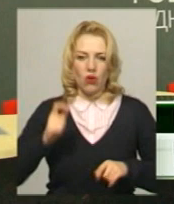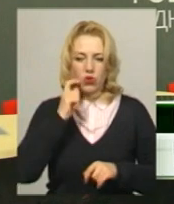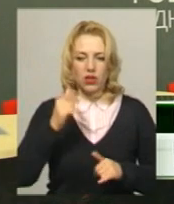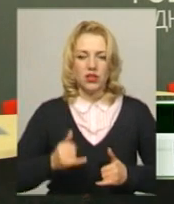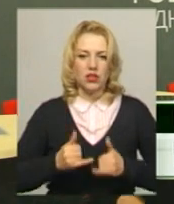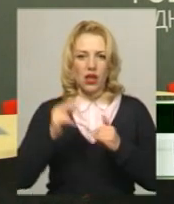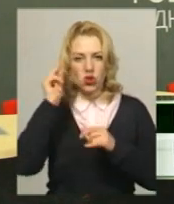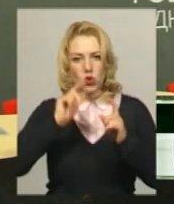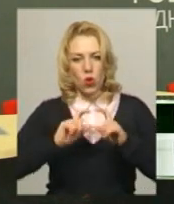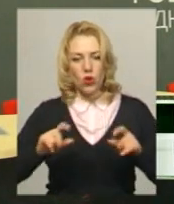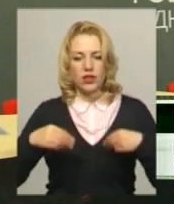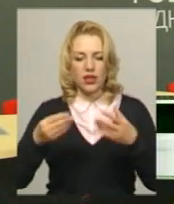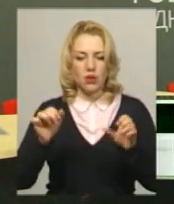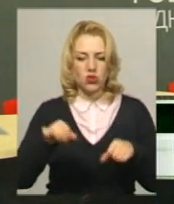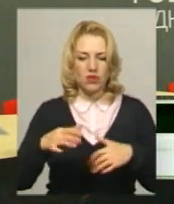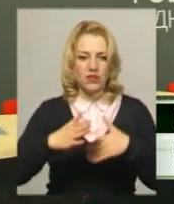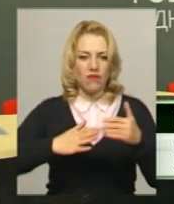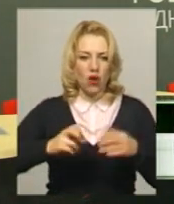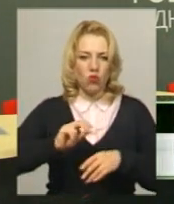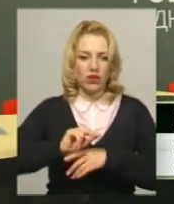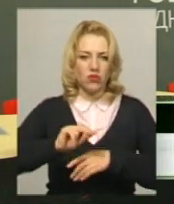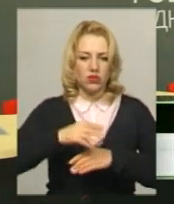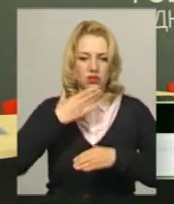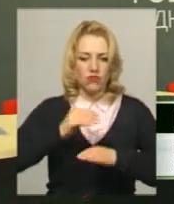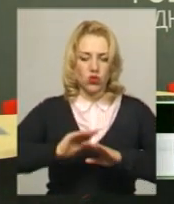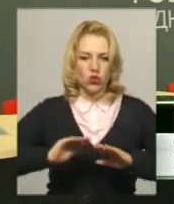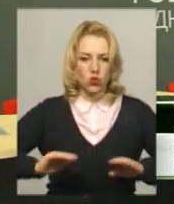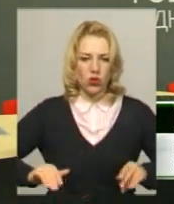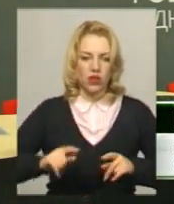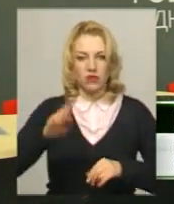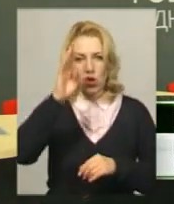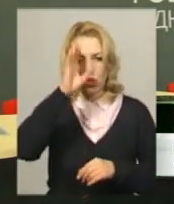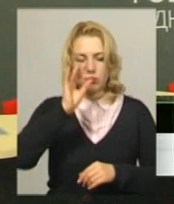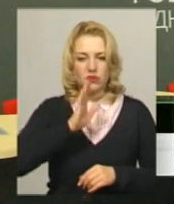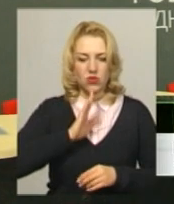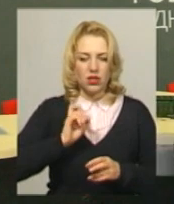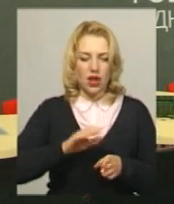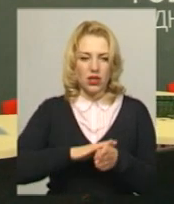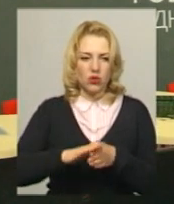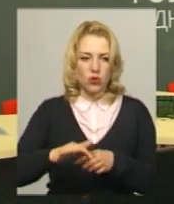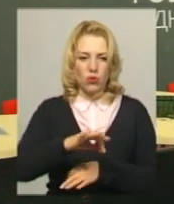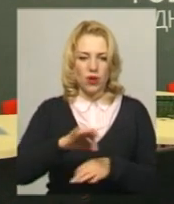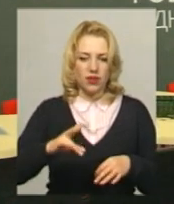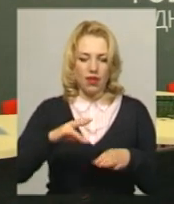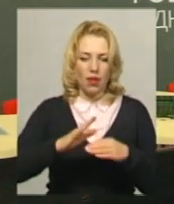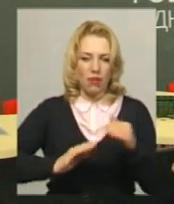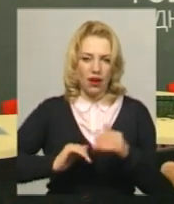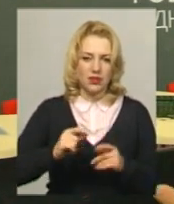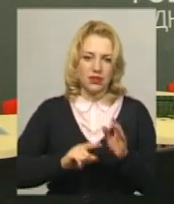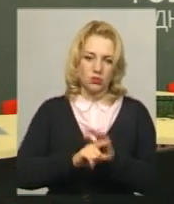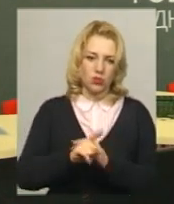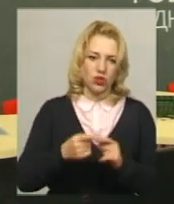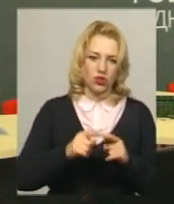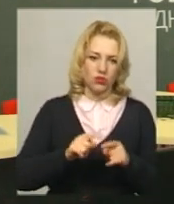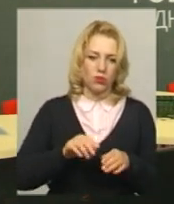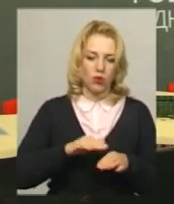можливість фахово навчити своїх школярів, хлопців, дівчат, як реалізовувати проєкти на практиці. Тобто спочатку вони проходять